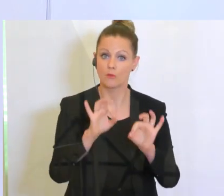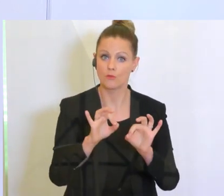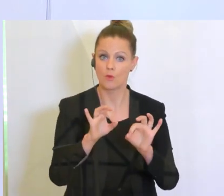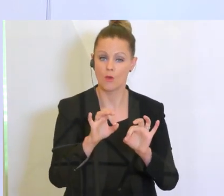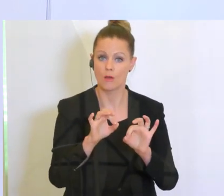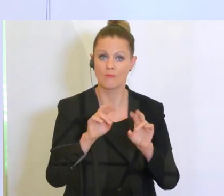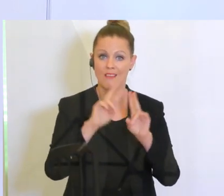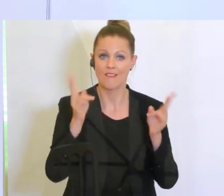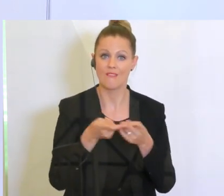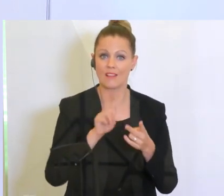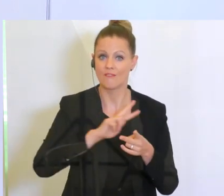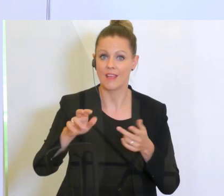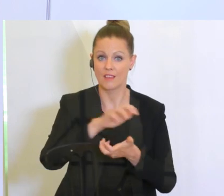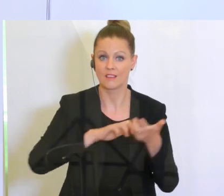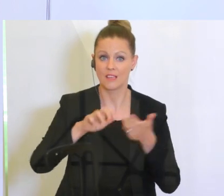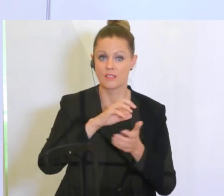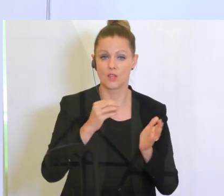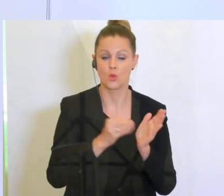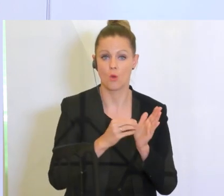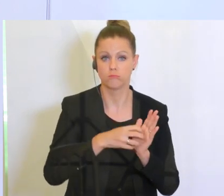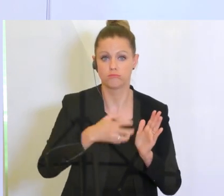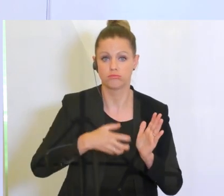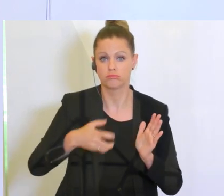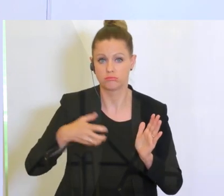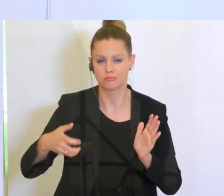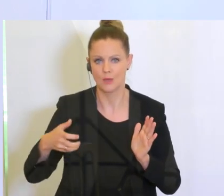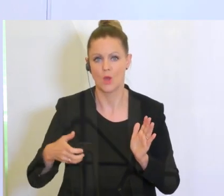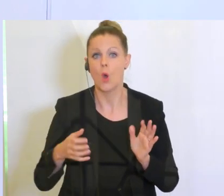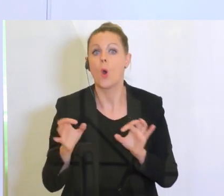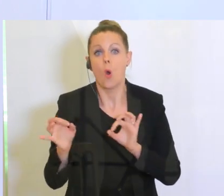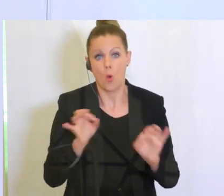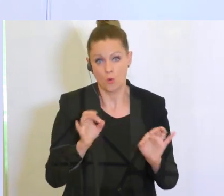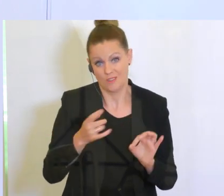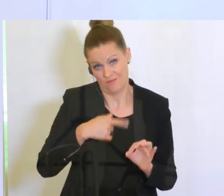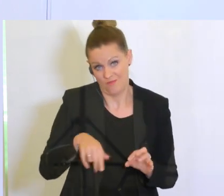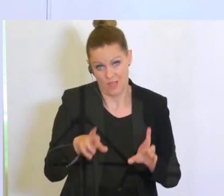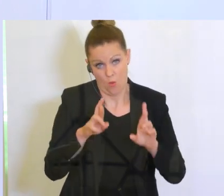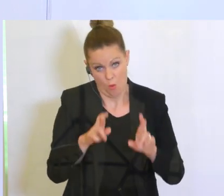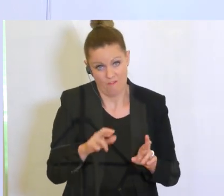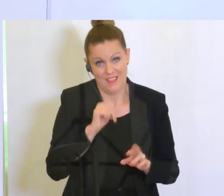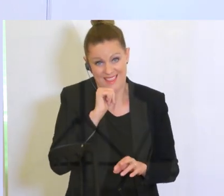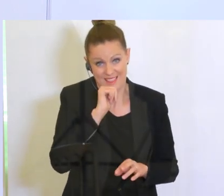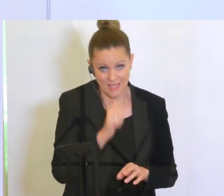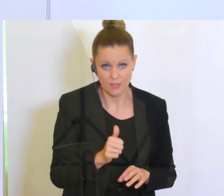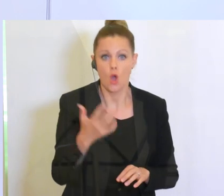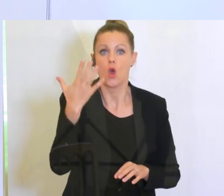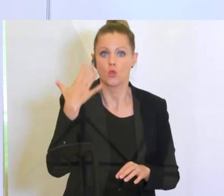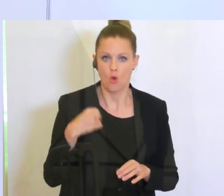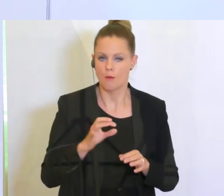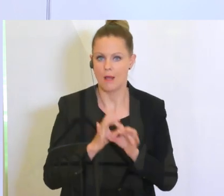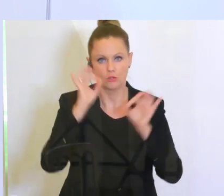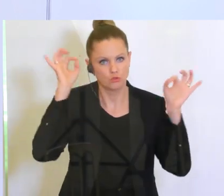weltweite Krise noch andauert oder sich, was wir alle nicht wollen, noch einmal